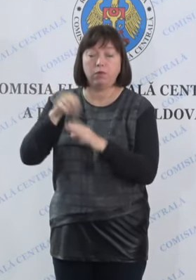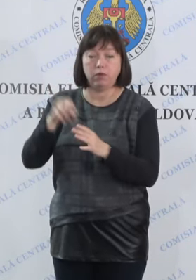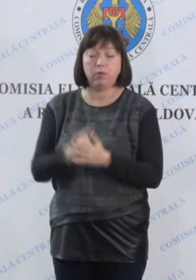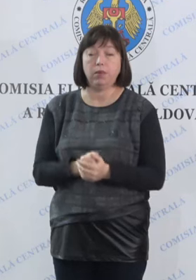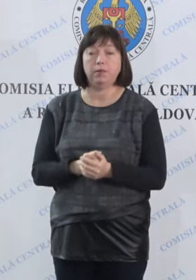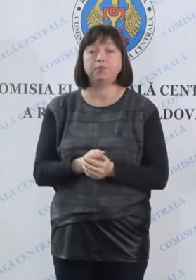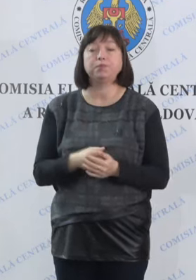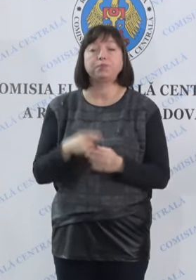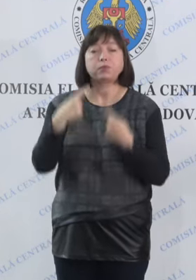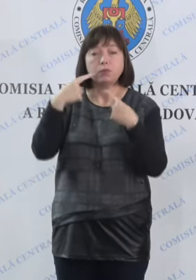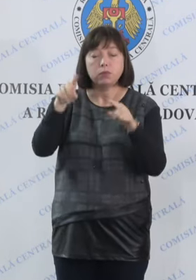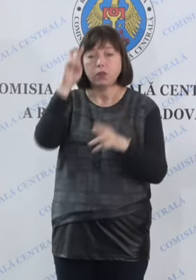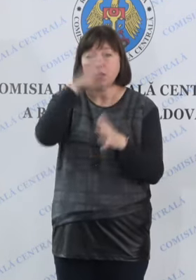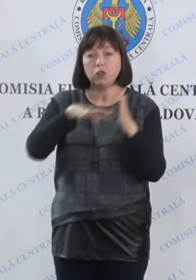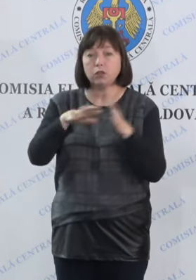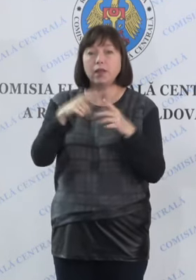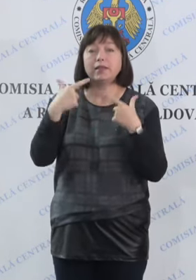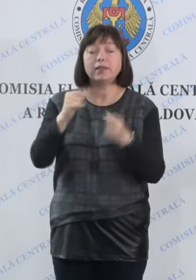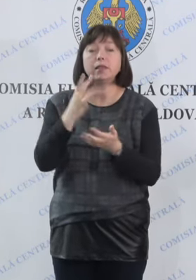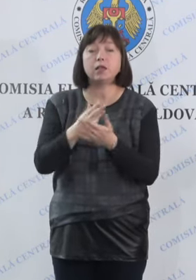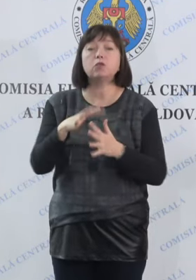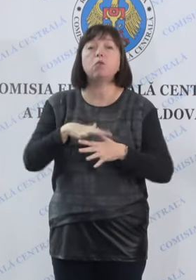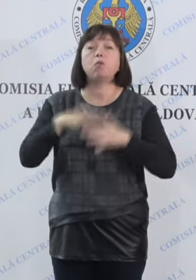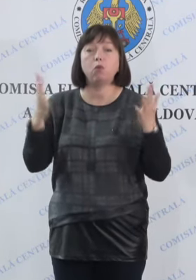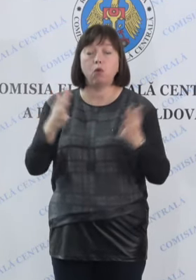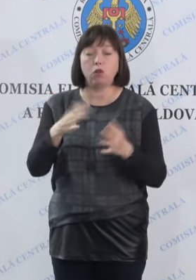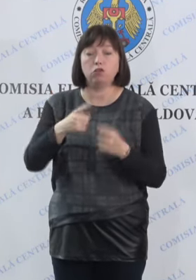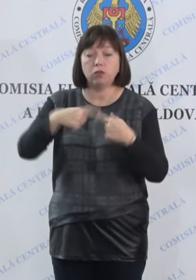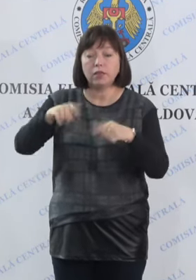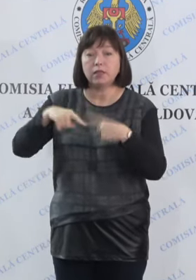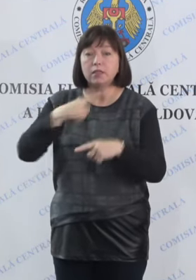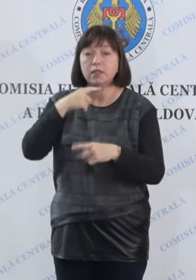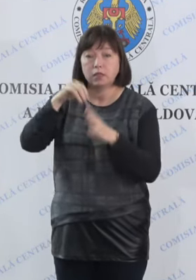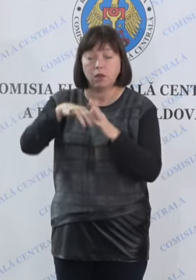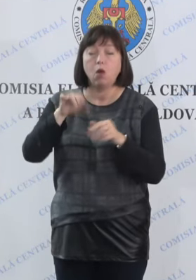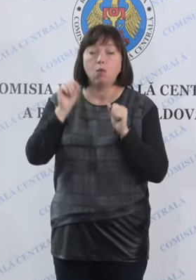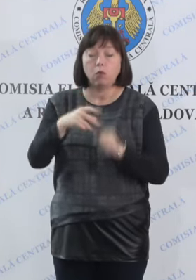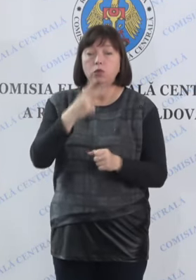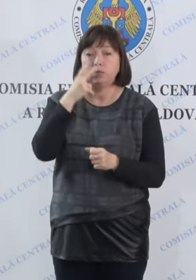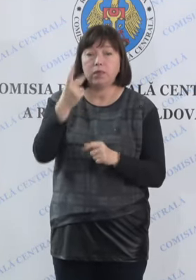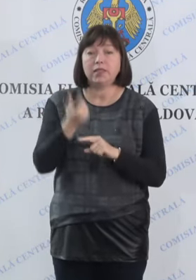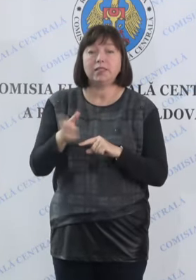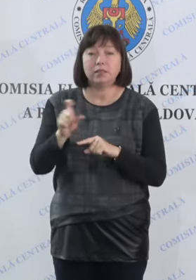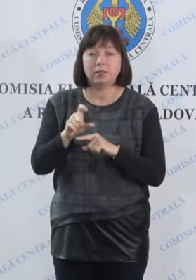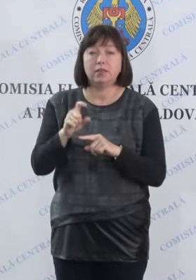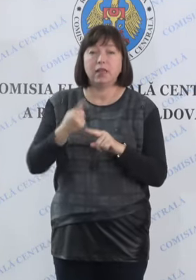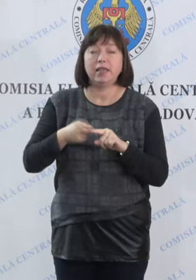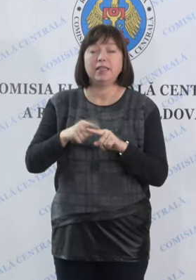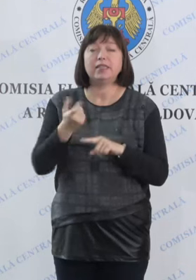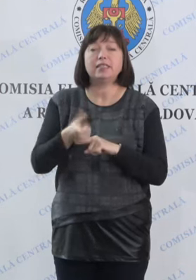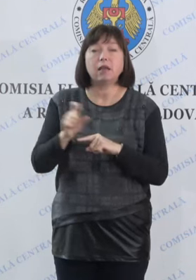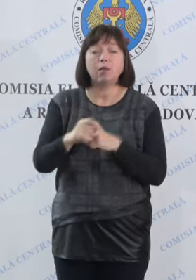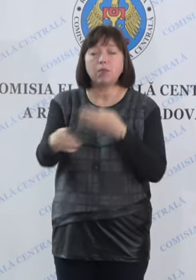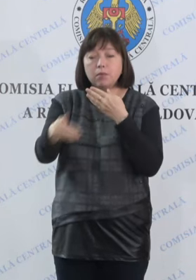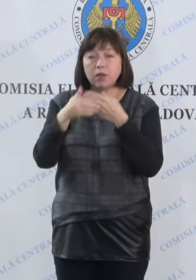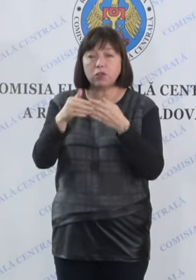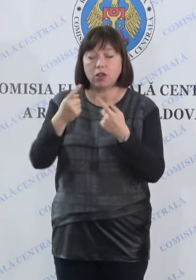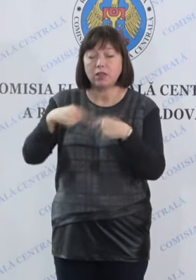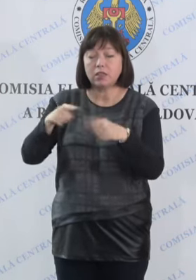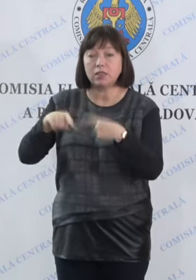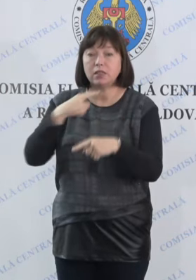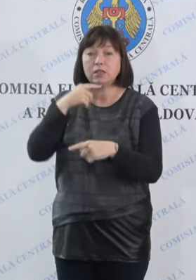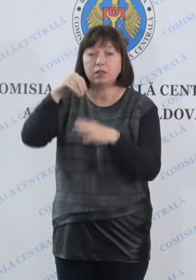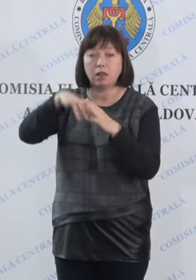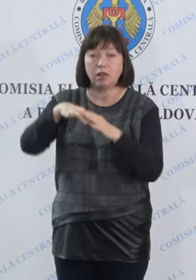statelor cu mai multe secții de vot, vă amintim că puteți afla care sunt cele trei mai apropiate secții de